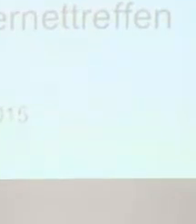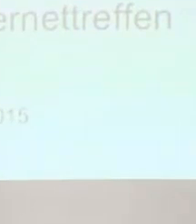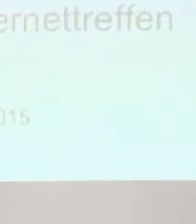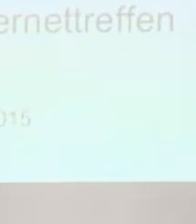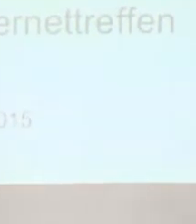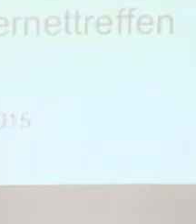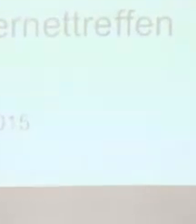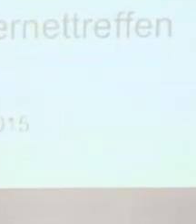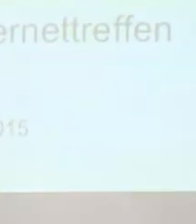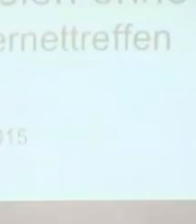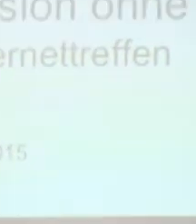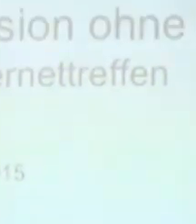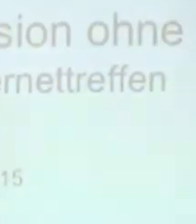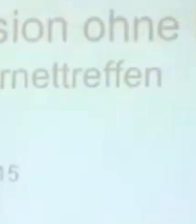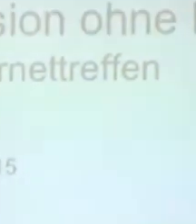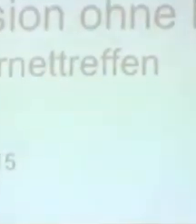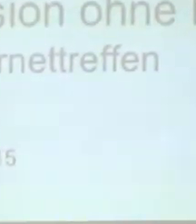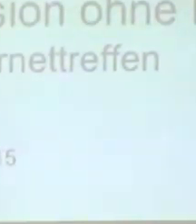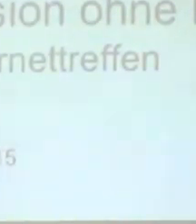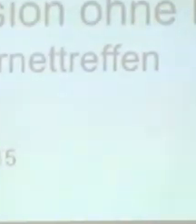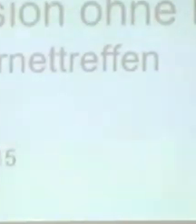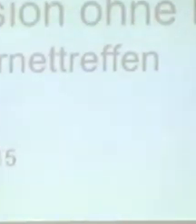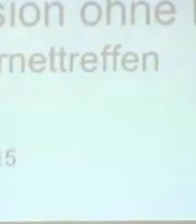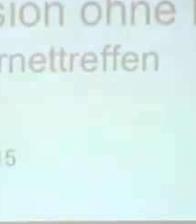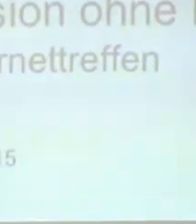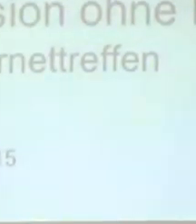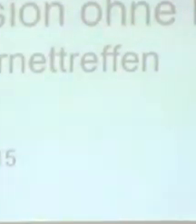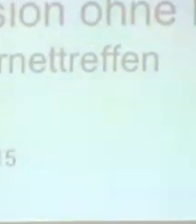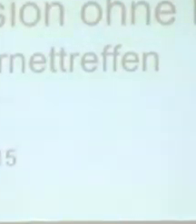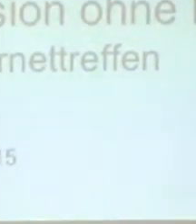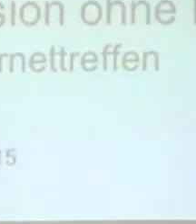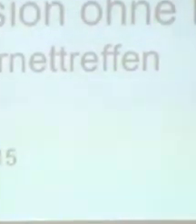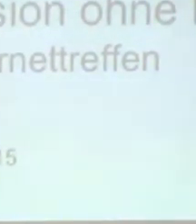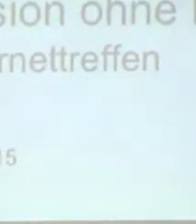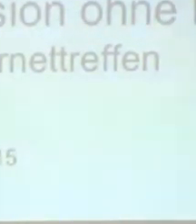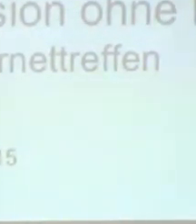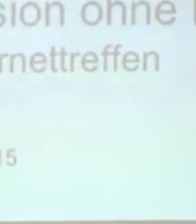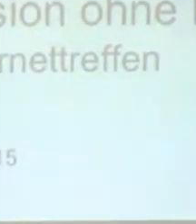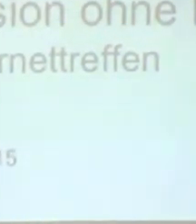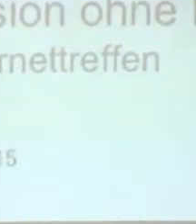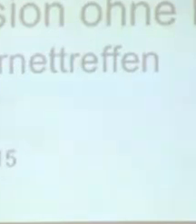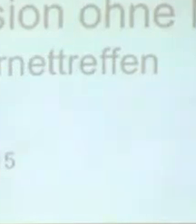Rehabilitationswissenschaften und wird sich noch selbst etwas genauer vorstellen.